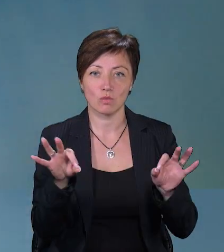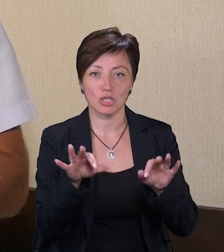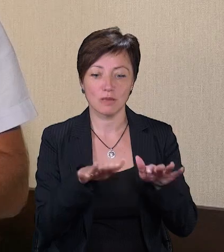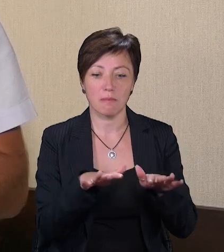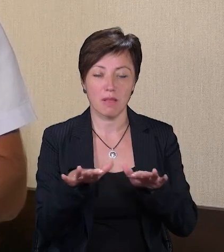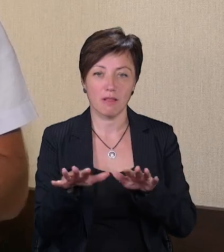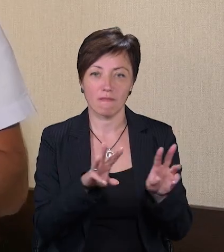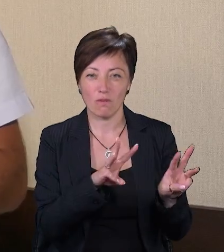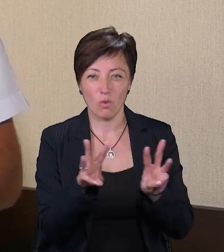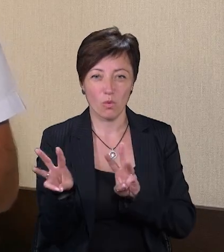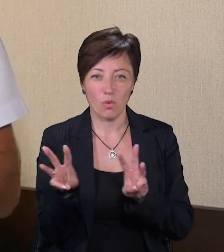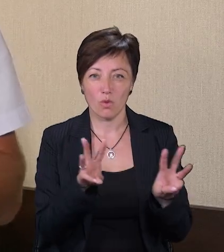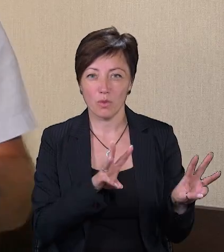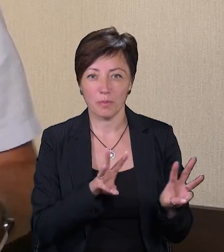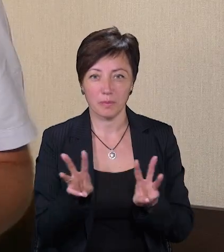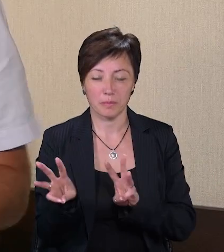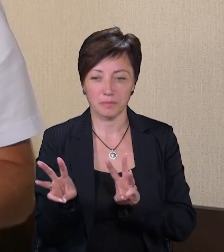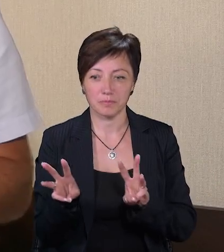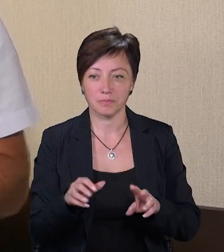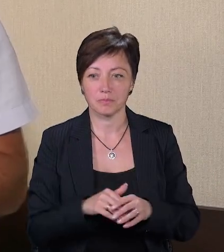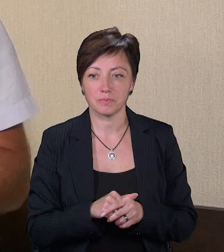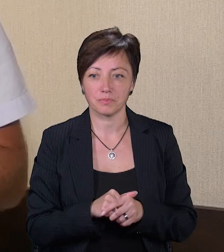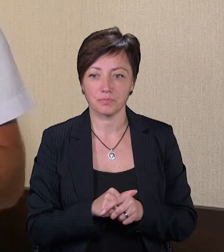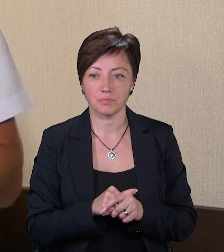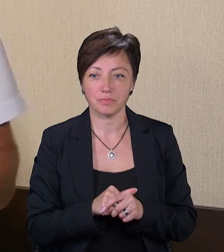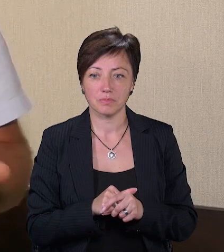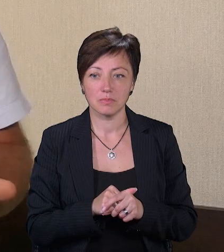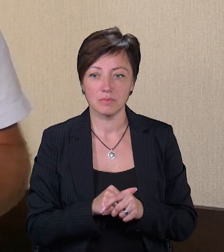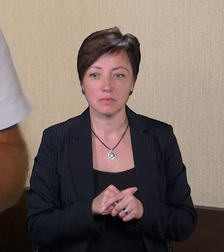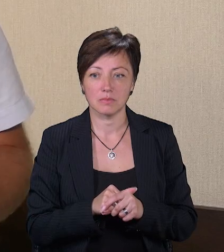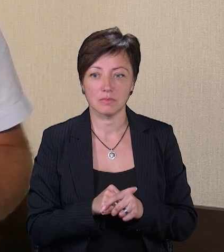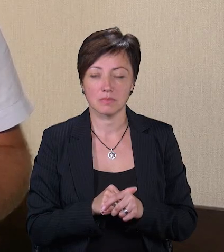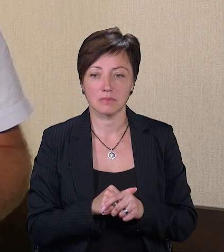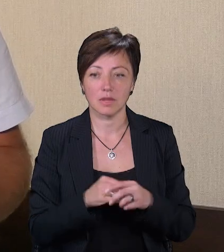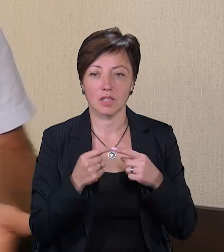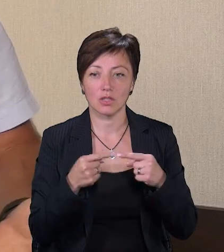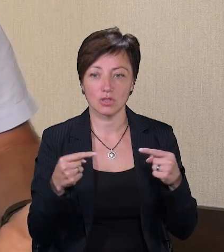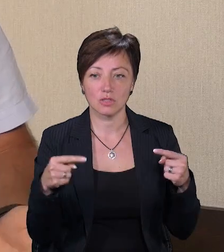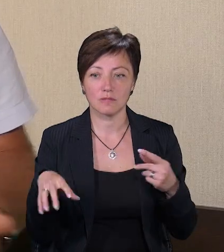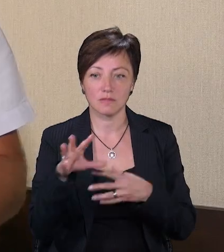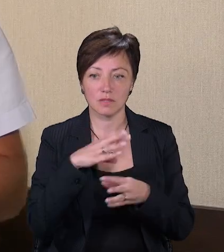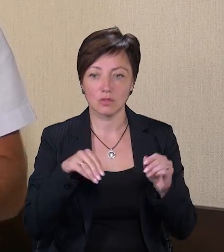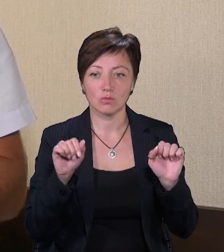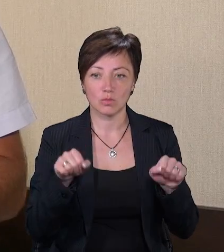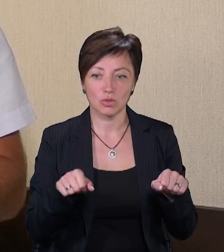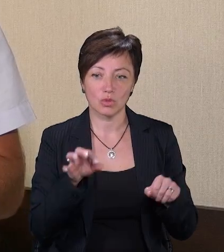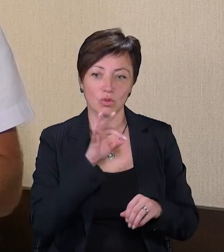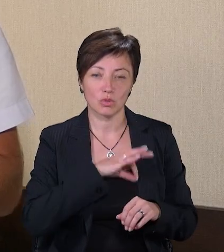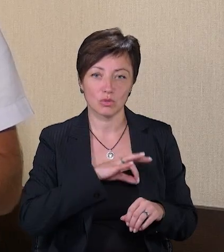Spotify, Apple Music і інші, і всі зможуть